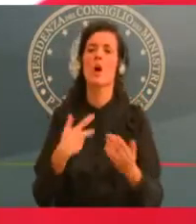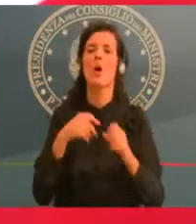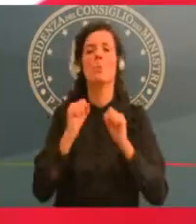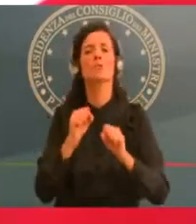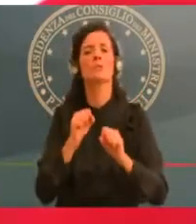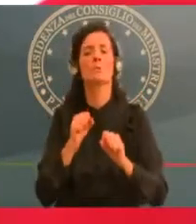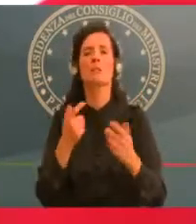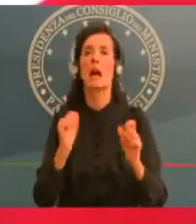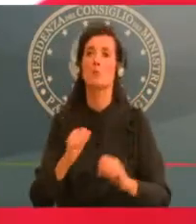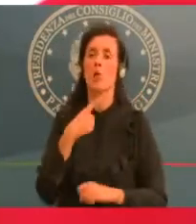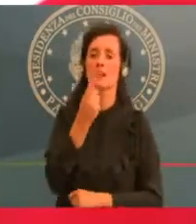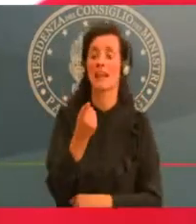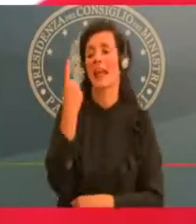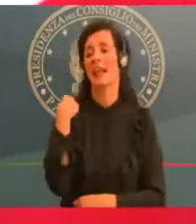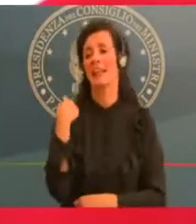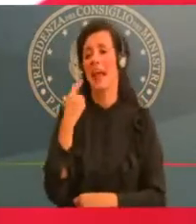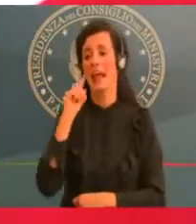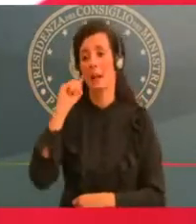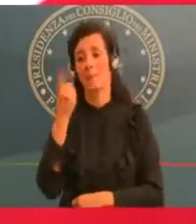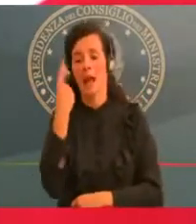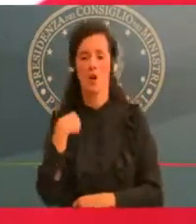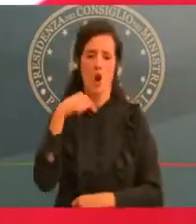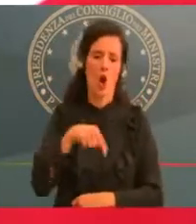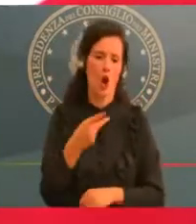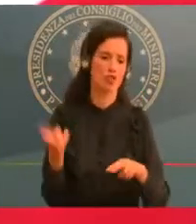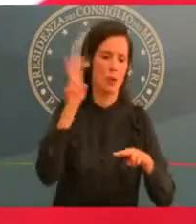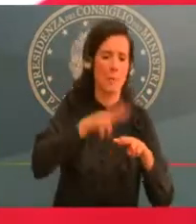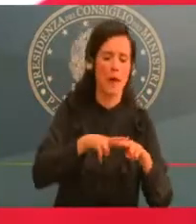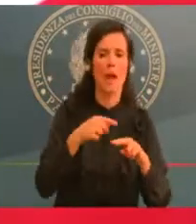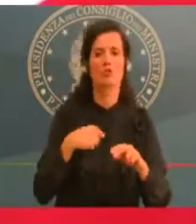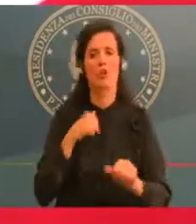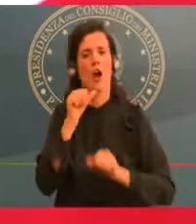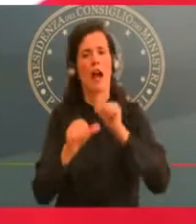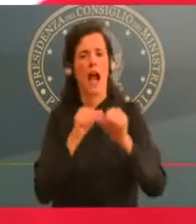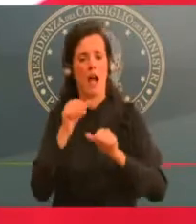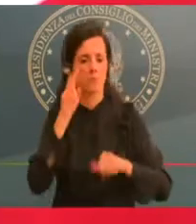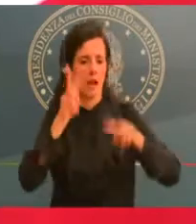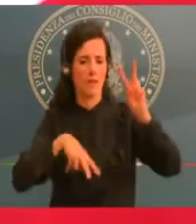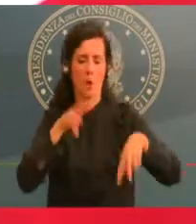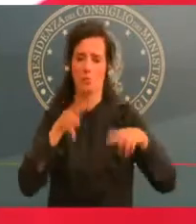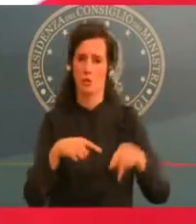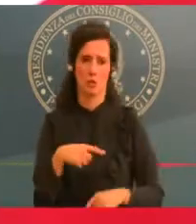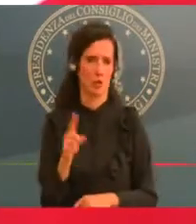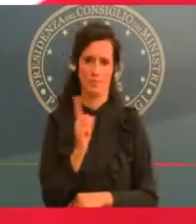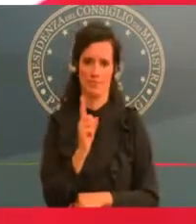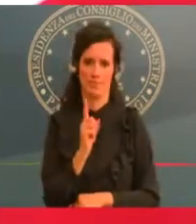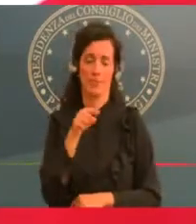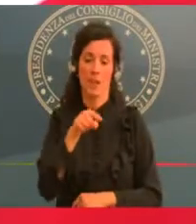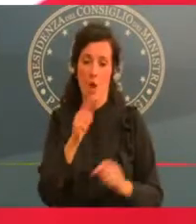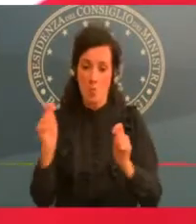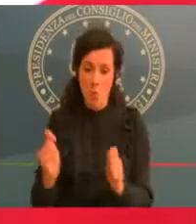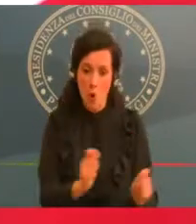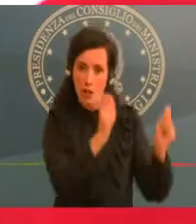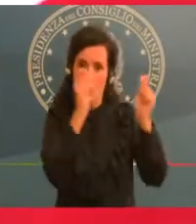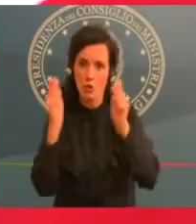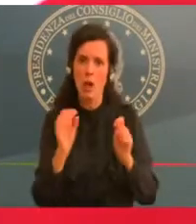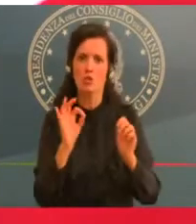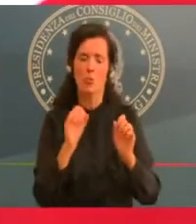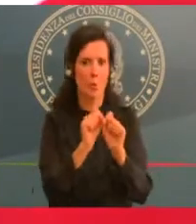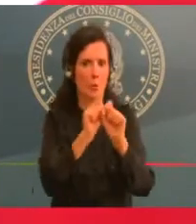è fatto in modo da fotografare un trend che viene stabilizzato per quanto riguarda la scuola